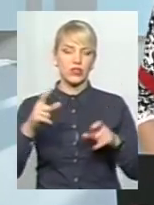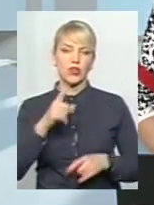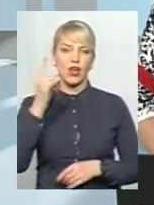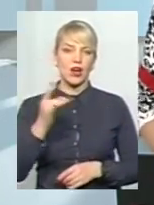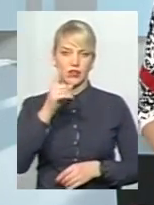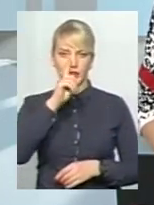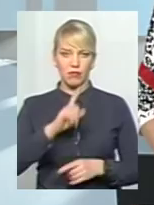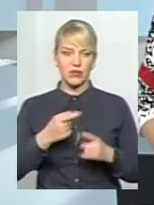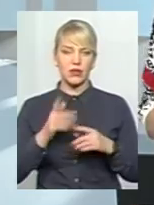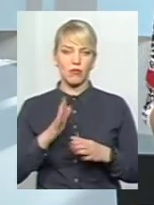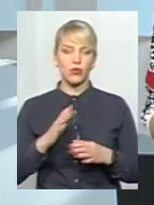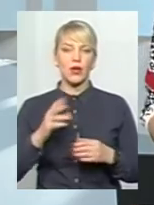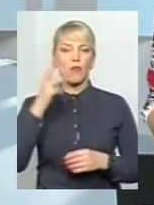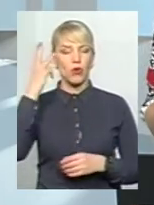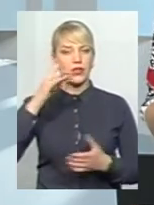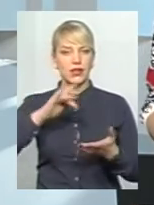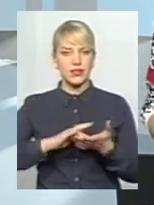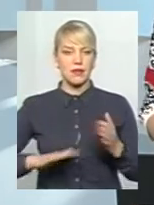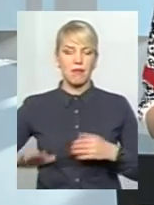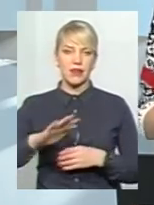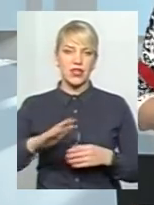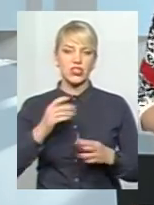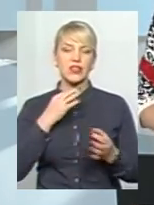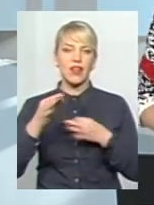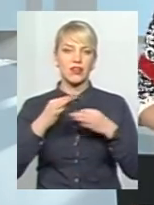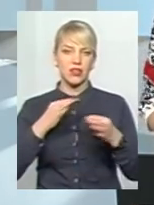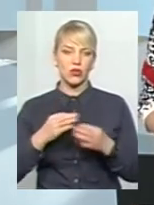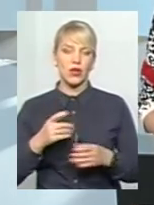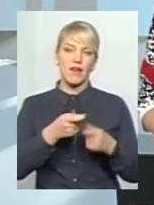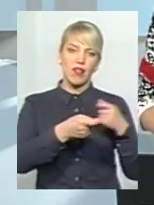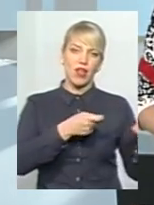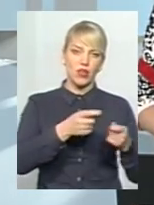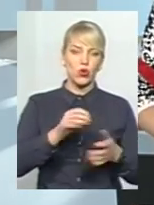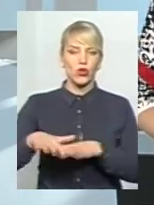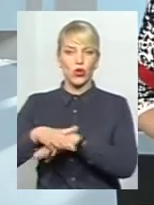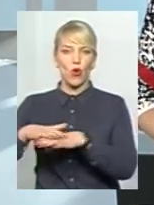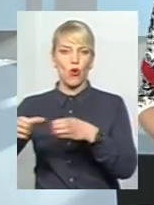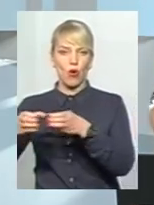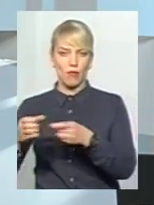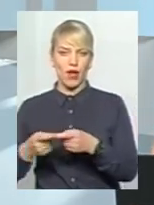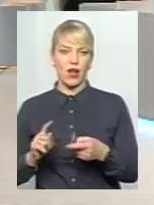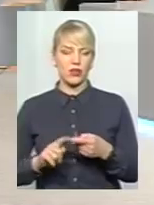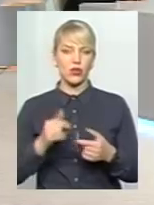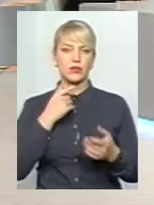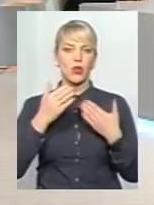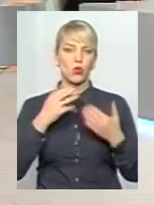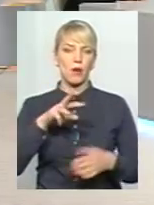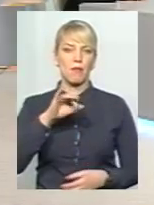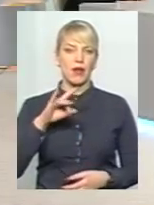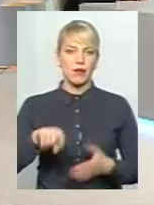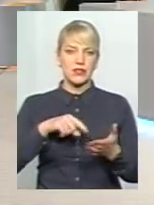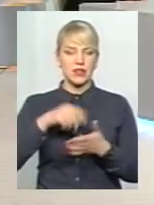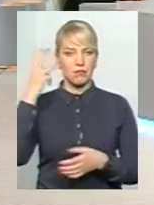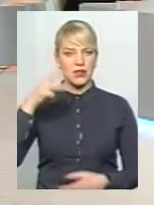майданчиком для діалогу між владою і громадою. Нині спілкуємось із Хмельницьким міським головою Олександром Семчишиним. Добрий вечір.